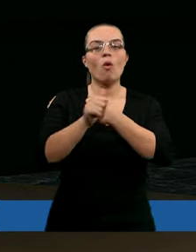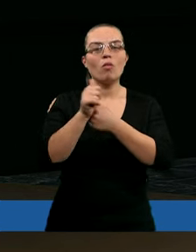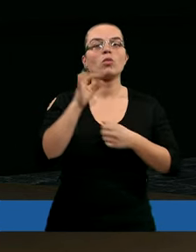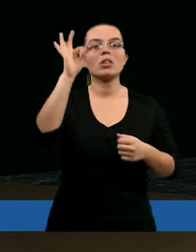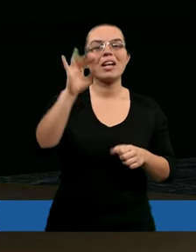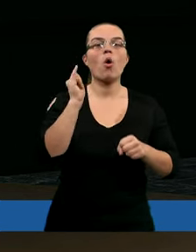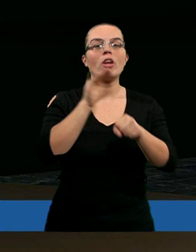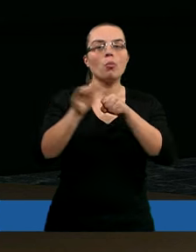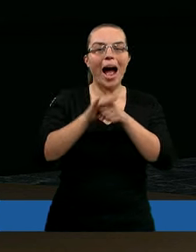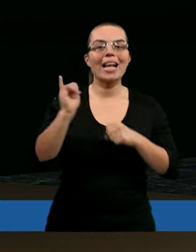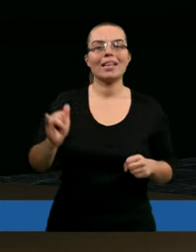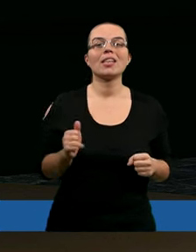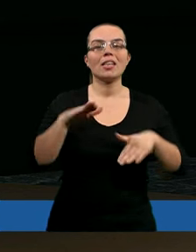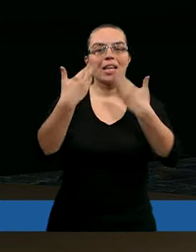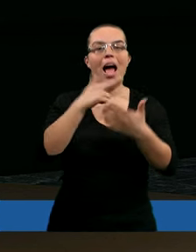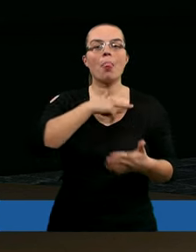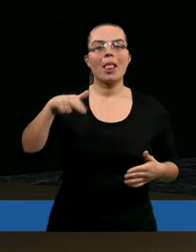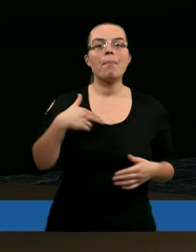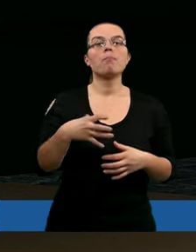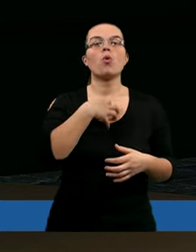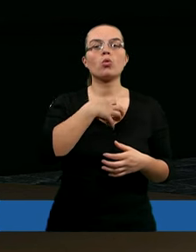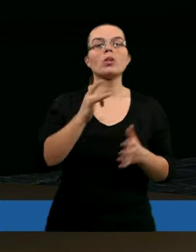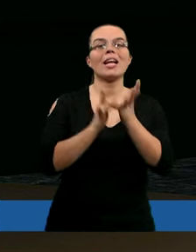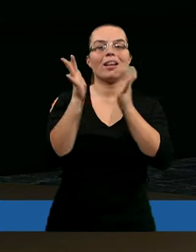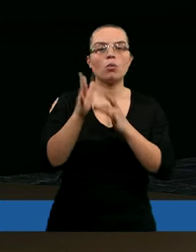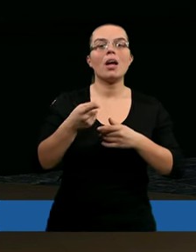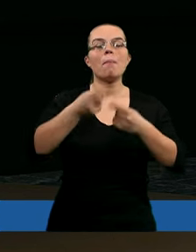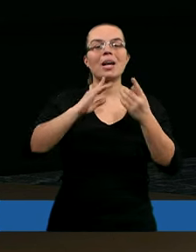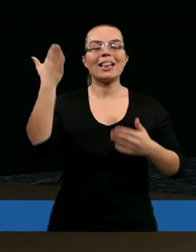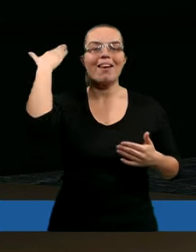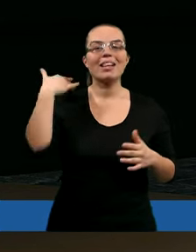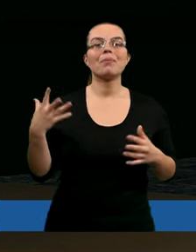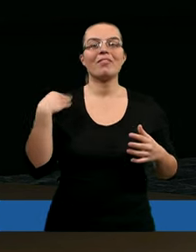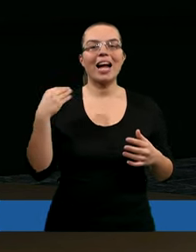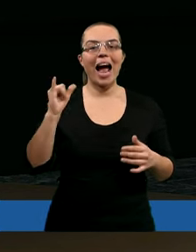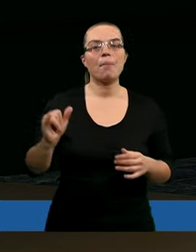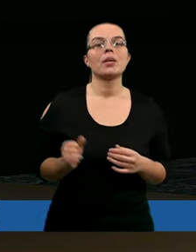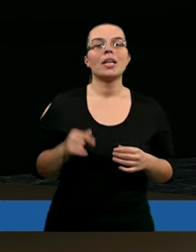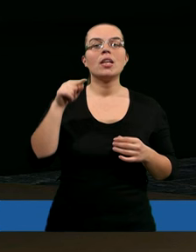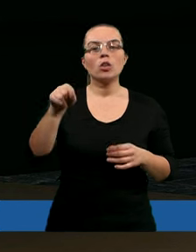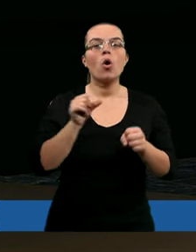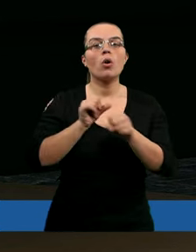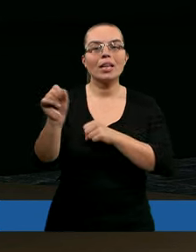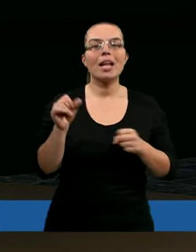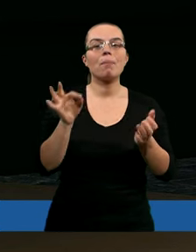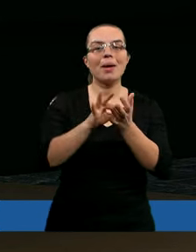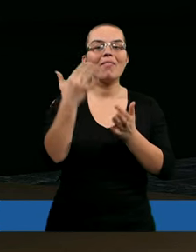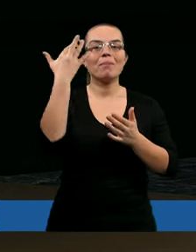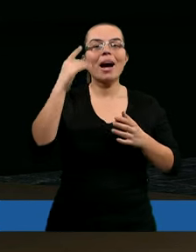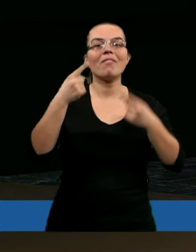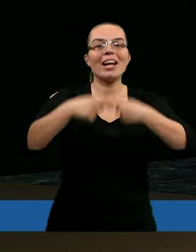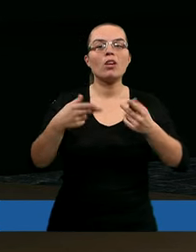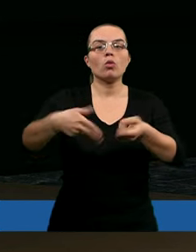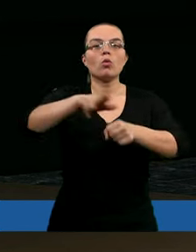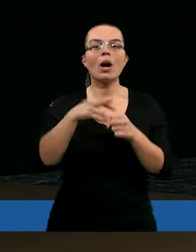swojego i łaski, danej nam w Chrystusie Jezusie przez dawnymi wiekami. Też jest sporo wersetów, które